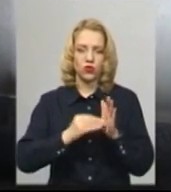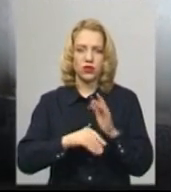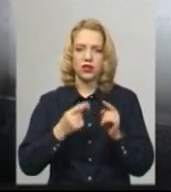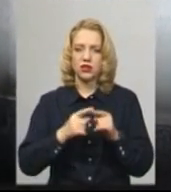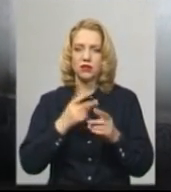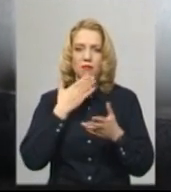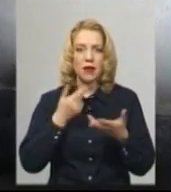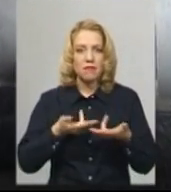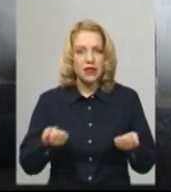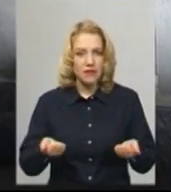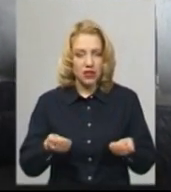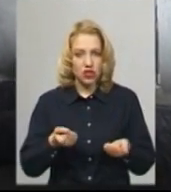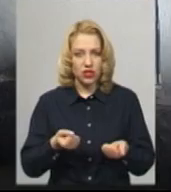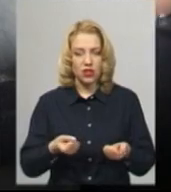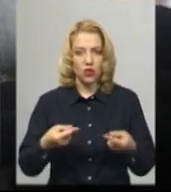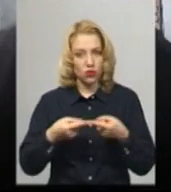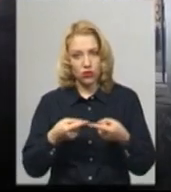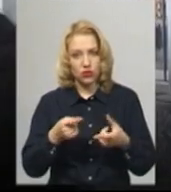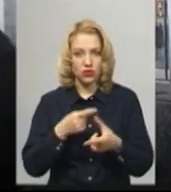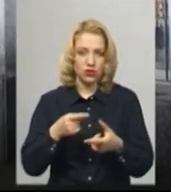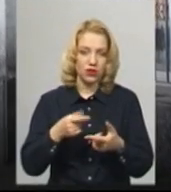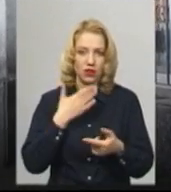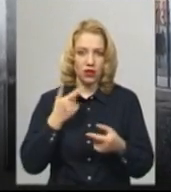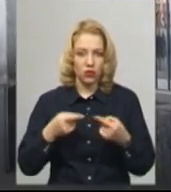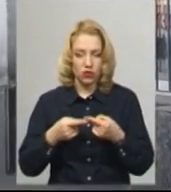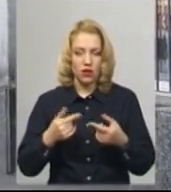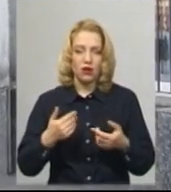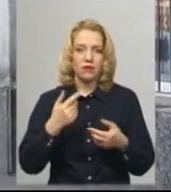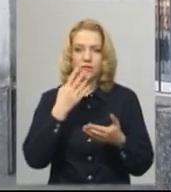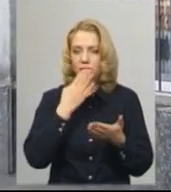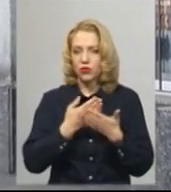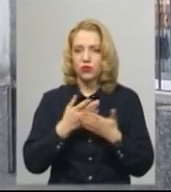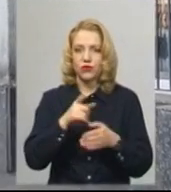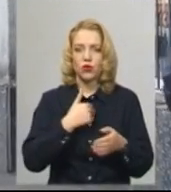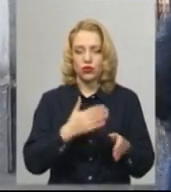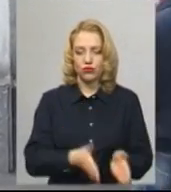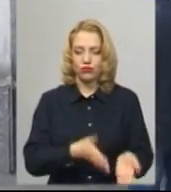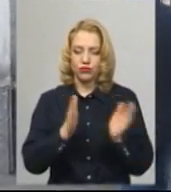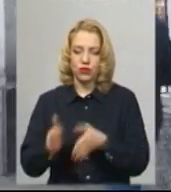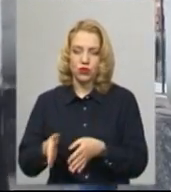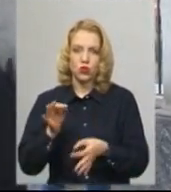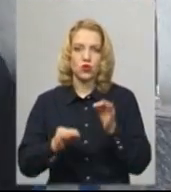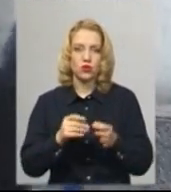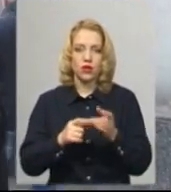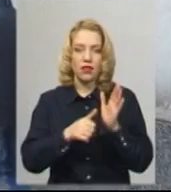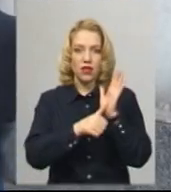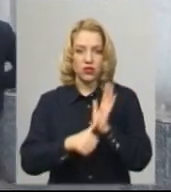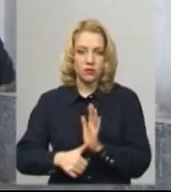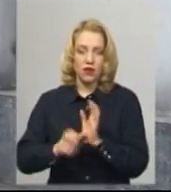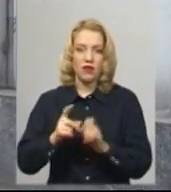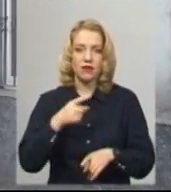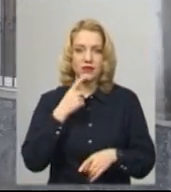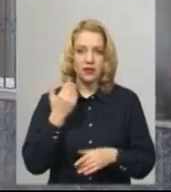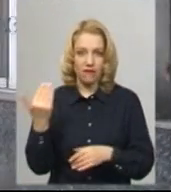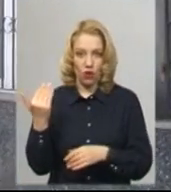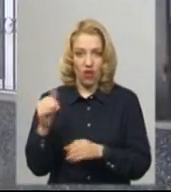ще не підтверджені. Наскільки я розумію, він хоче зовсім відкласти суд на півроку, бо того, як заявив сьогодні